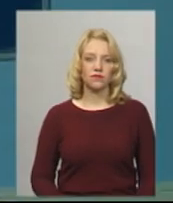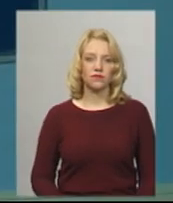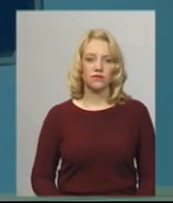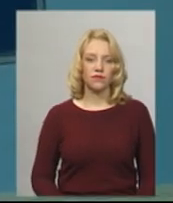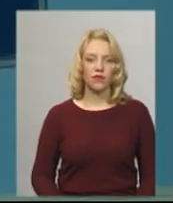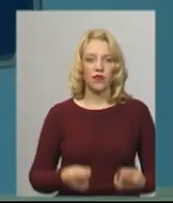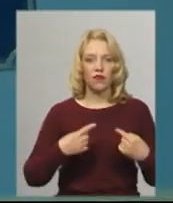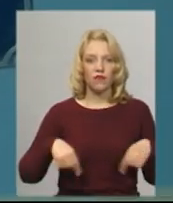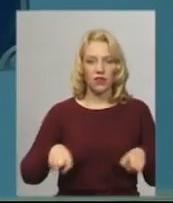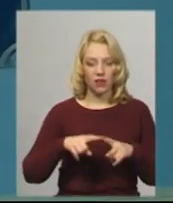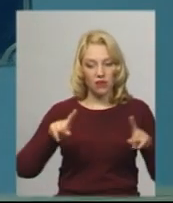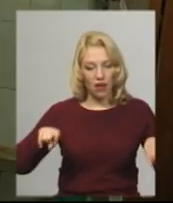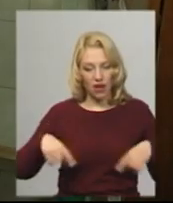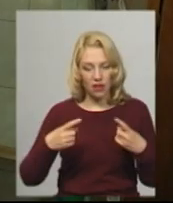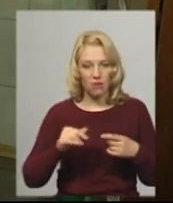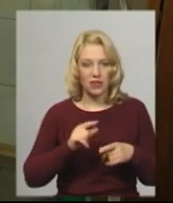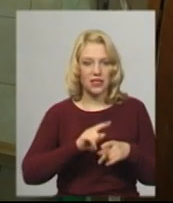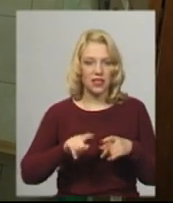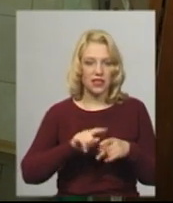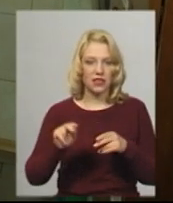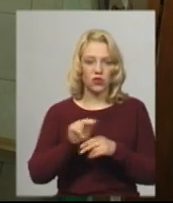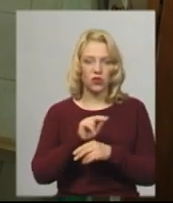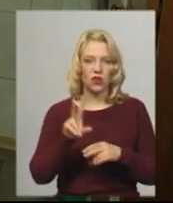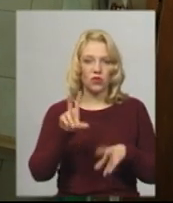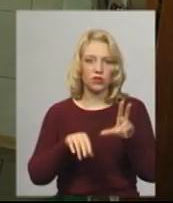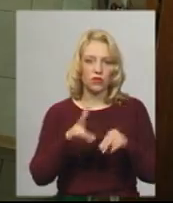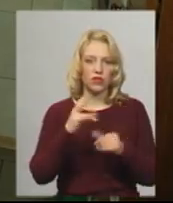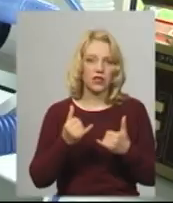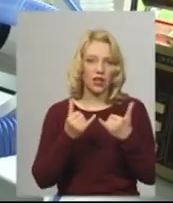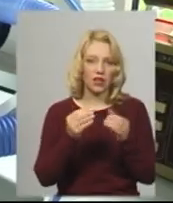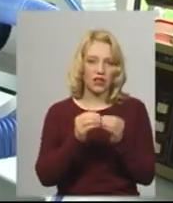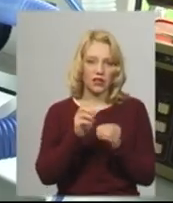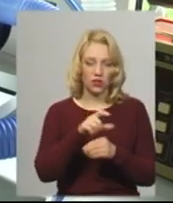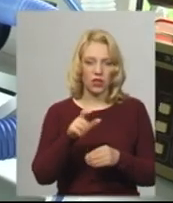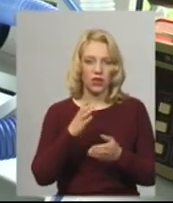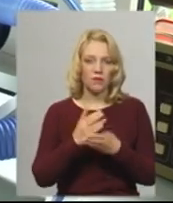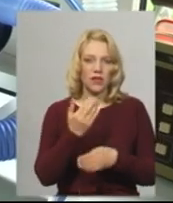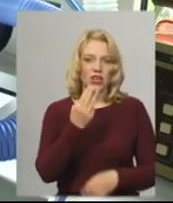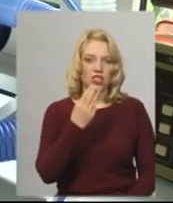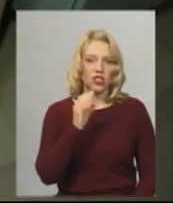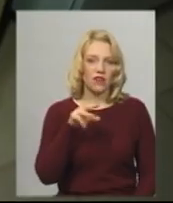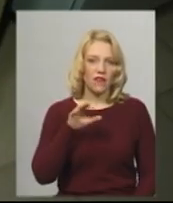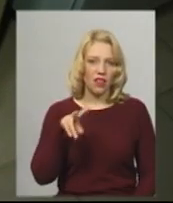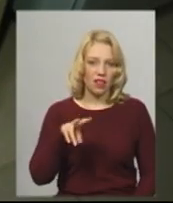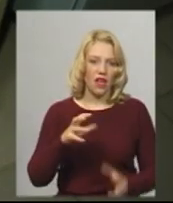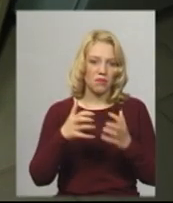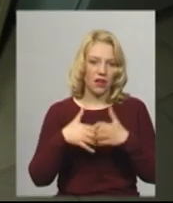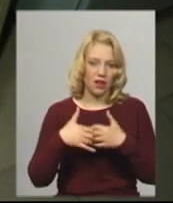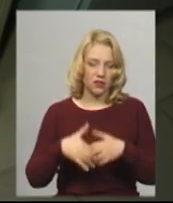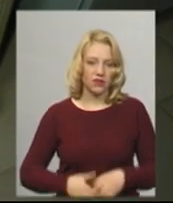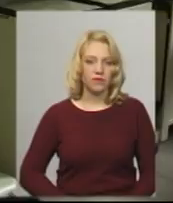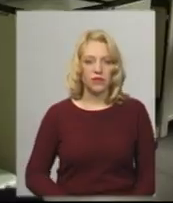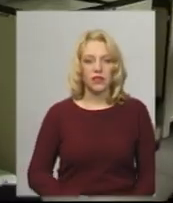Відділення реанімації та інтенсивної терапії розраховано на 10 хворих. три ШВЛ-апарати, каже лікар-анестезіолог Наталя Ісаєнко.